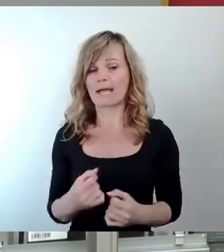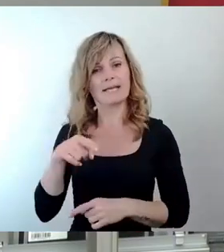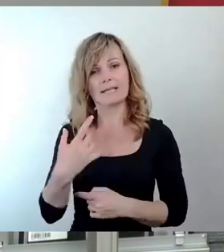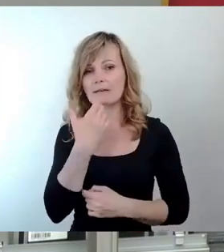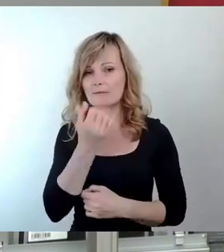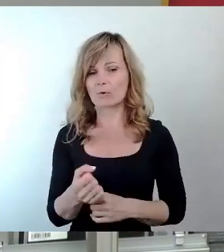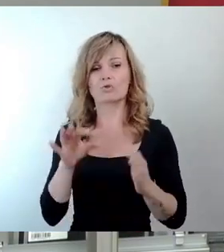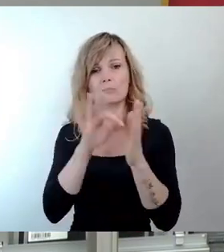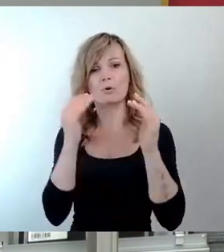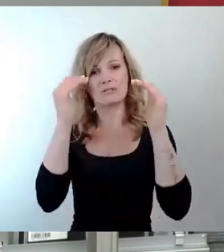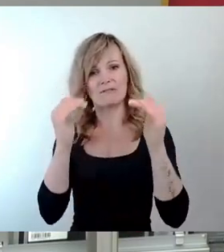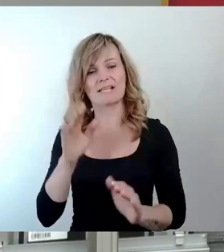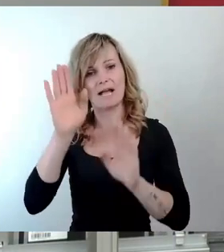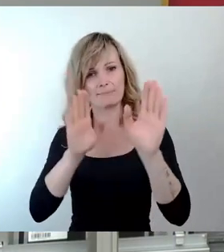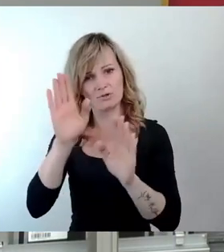Ausschussberichtes. Vielen Dank.